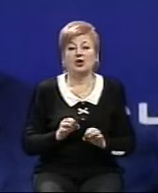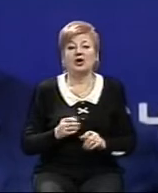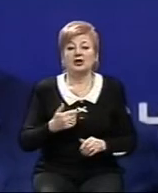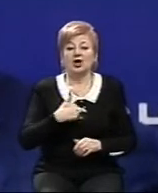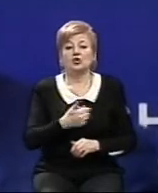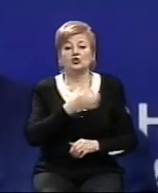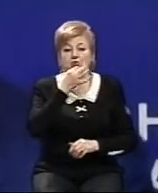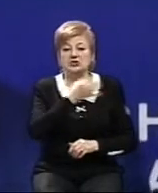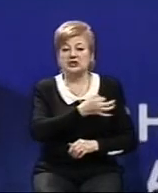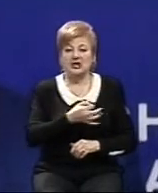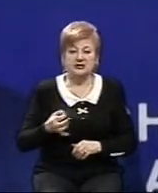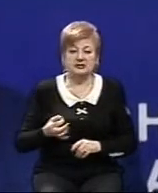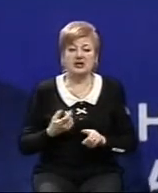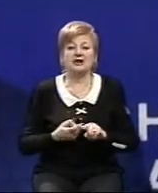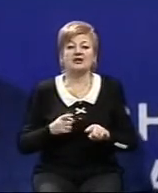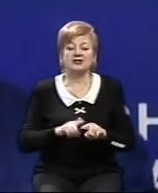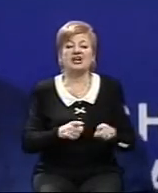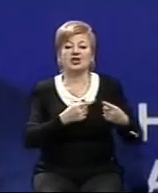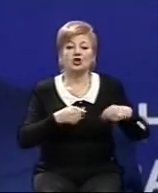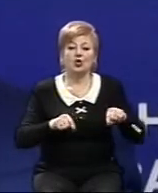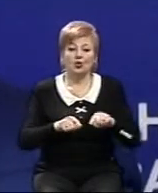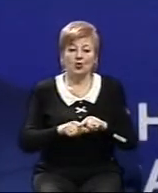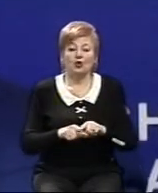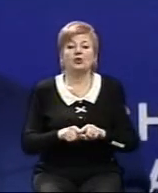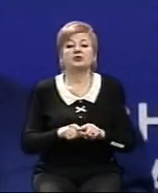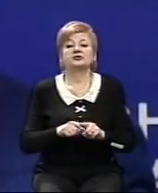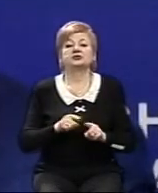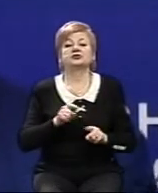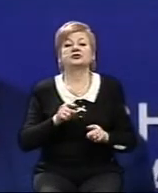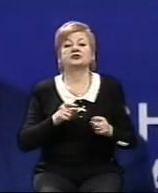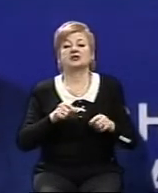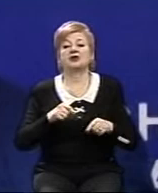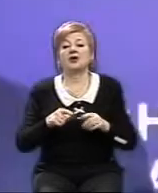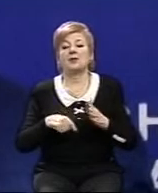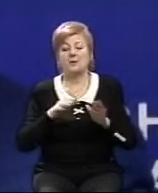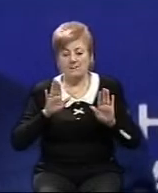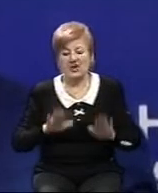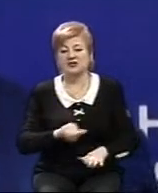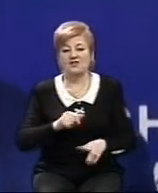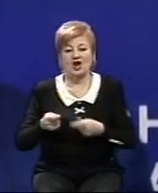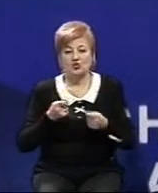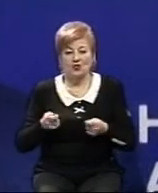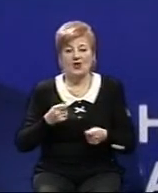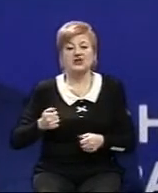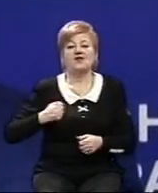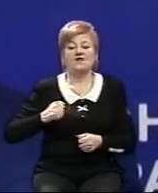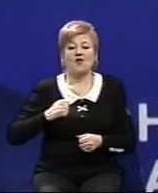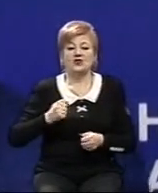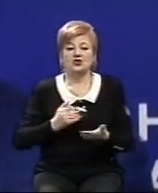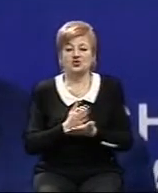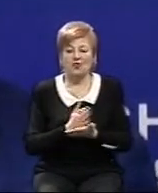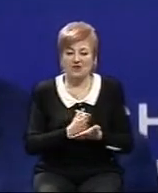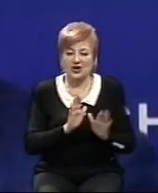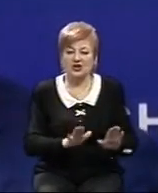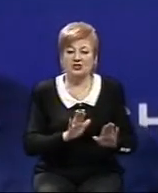Я хочу сказати, що всі органи центральної виконавчої влади, органи місцевого самоврядування, військових формувань, правоохоронних